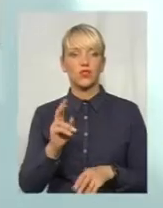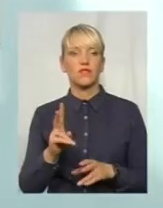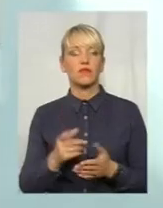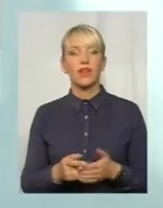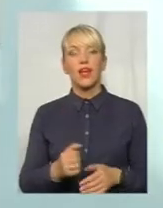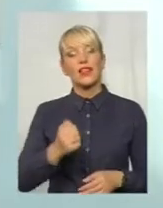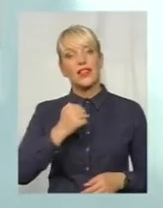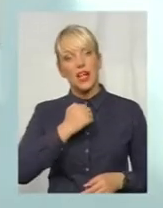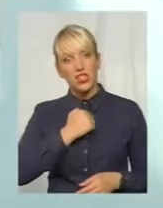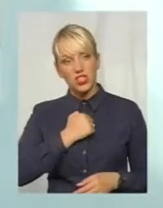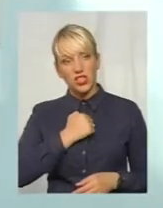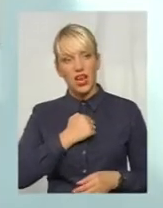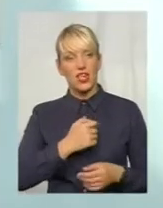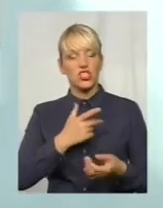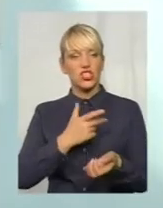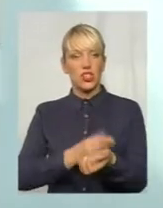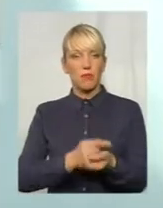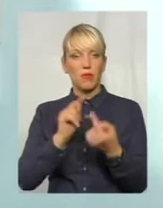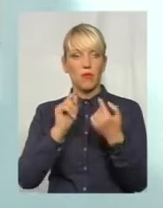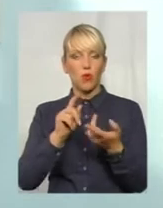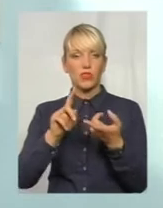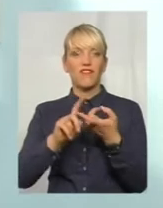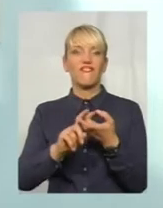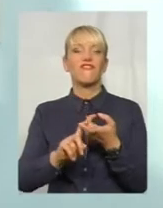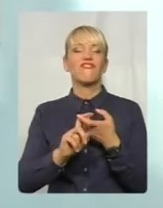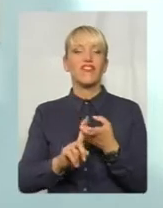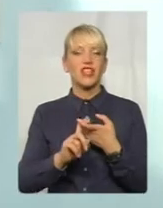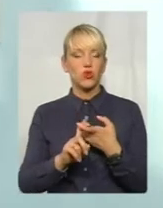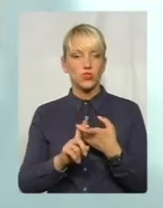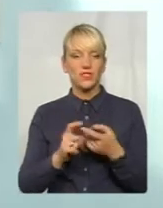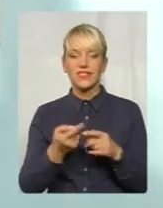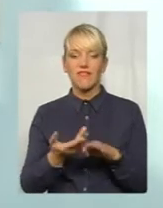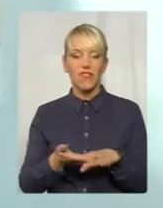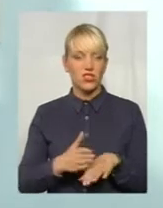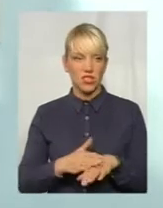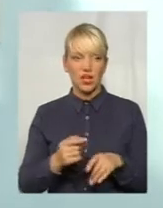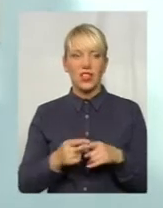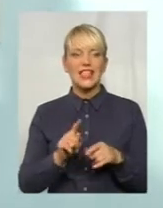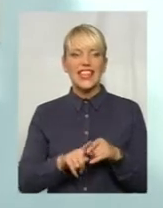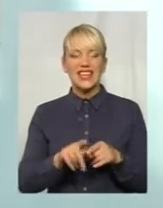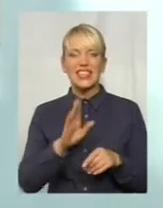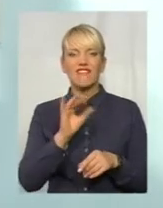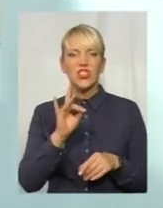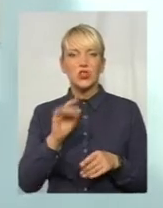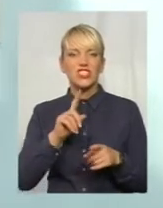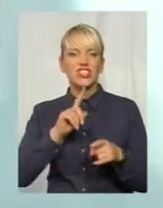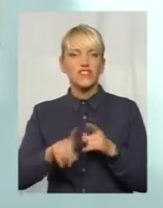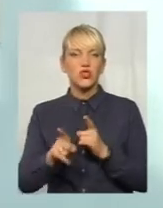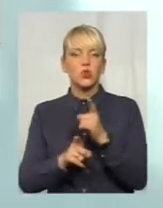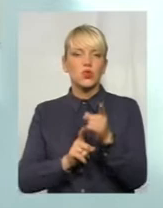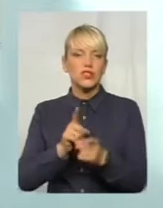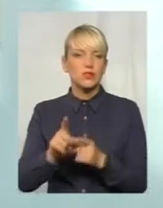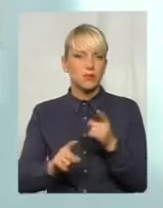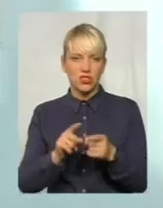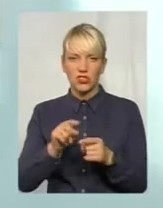щеплення проти вірусів – це взагалі дуже важка справа, тому що віруси, особливо такі віруси, вони швидко мутують, тобто вони швидко змінюються.